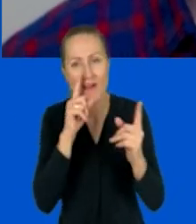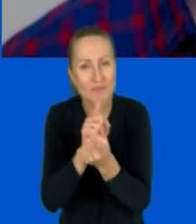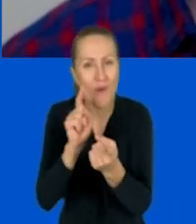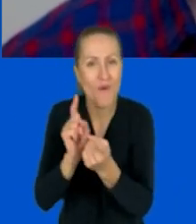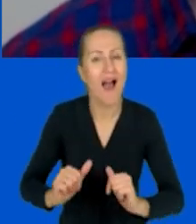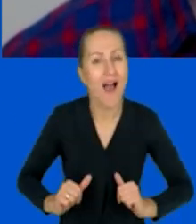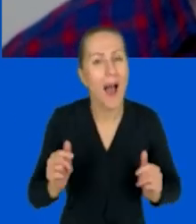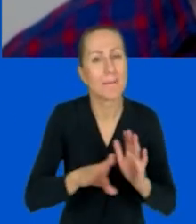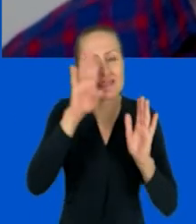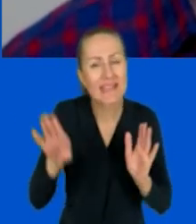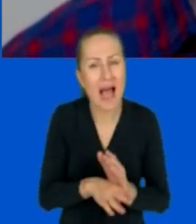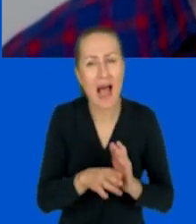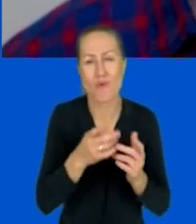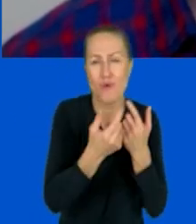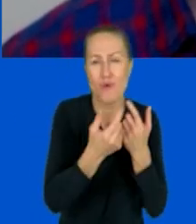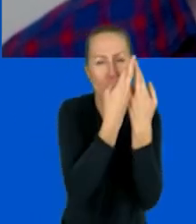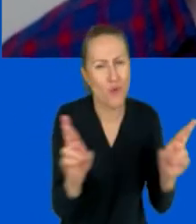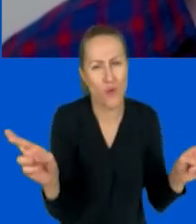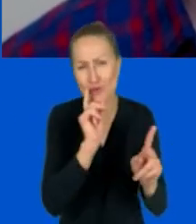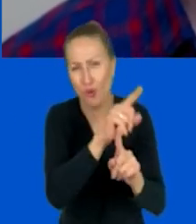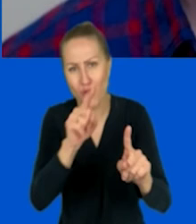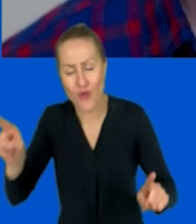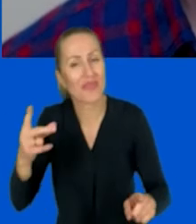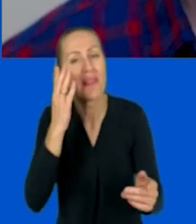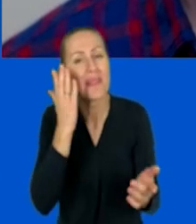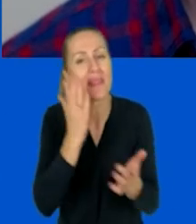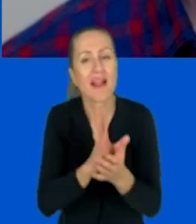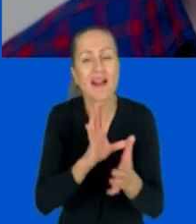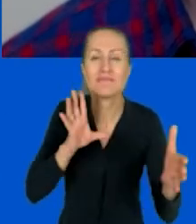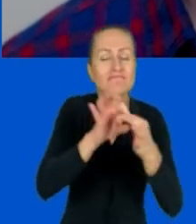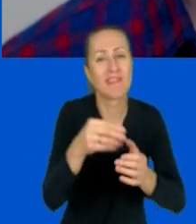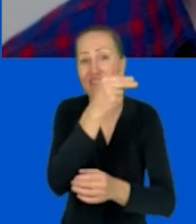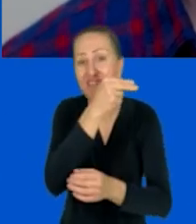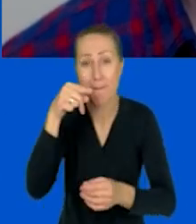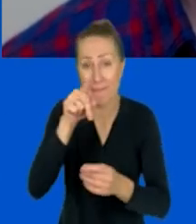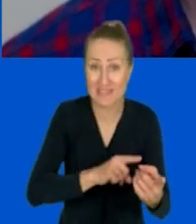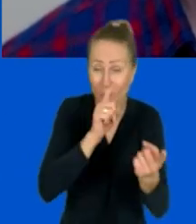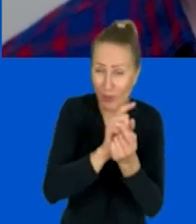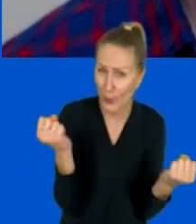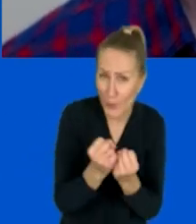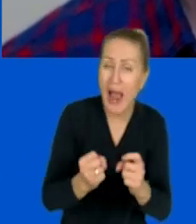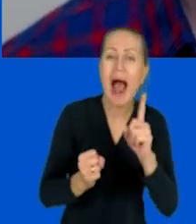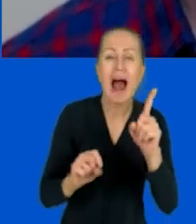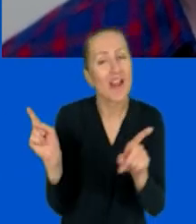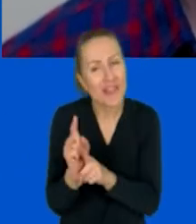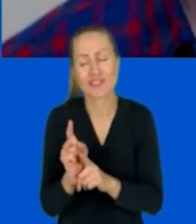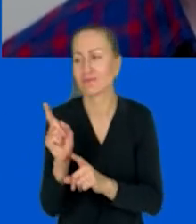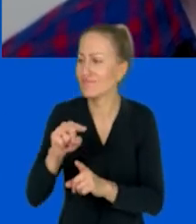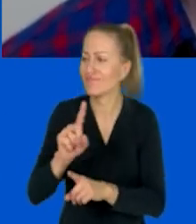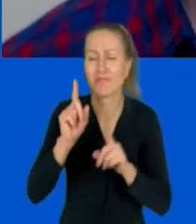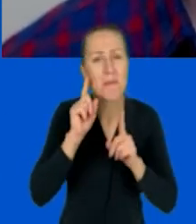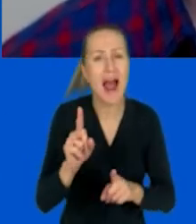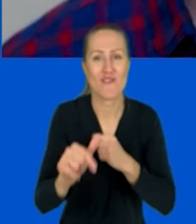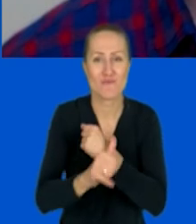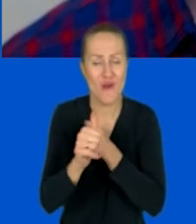planować spotkania, żeby w ciągu nie działy się różne rzeczy, nie tylko mocno związane merytorycznie z samym spotkaniem, ale takie, które powodują, że